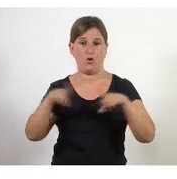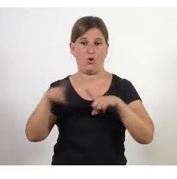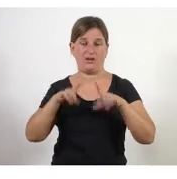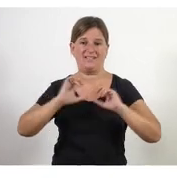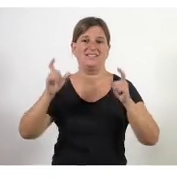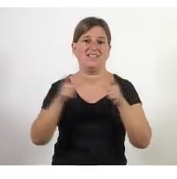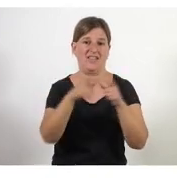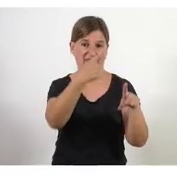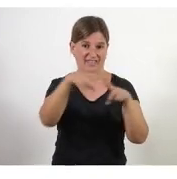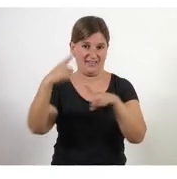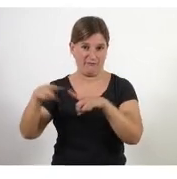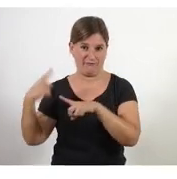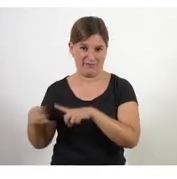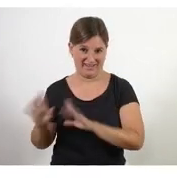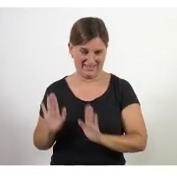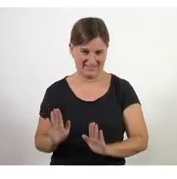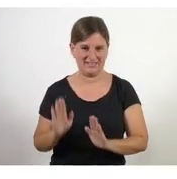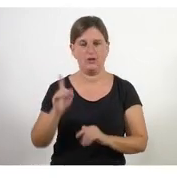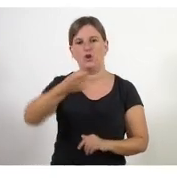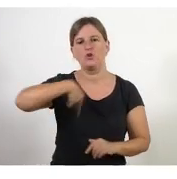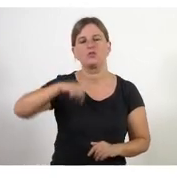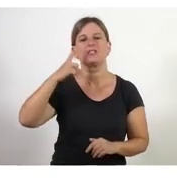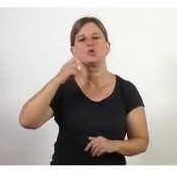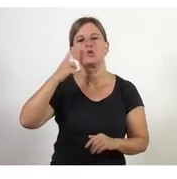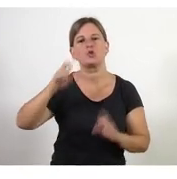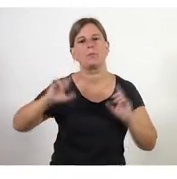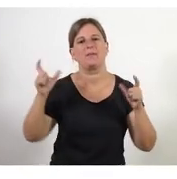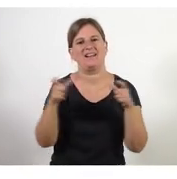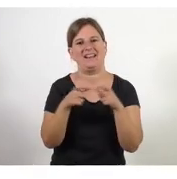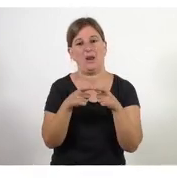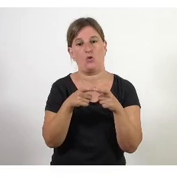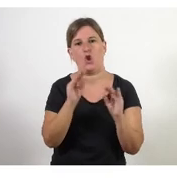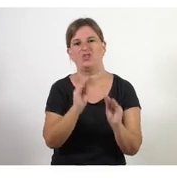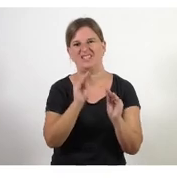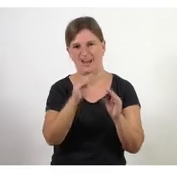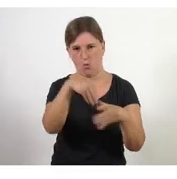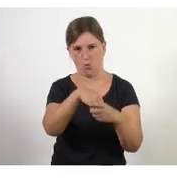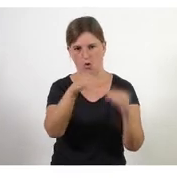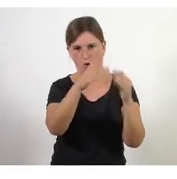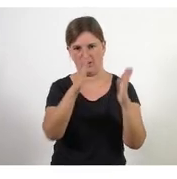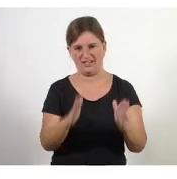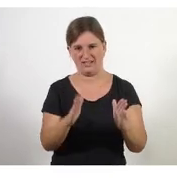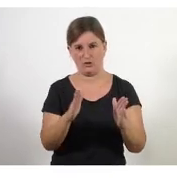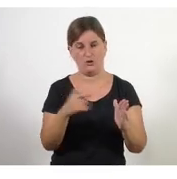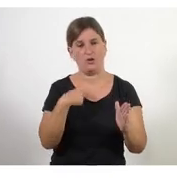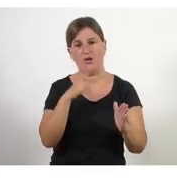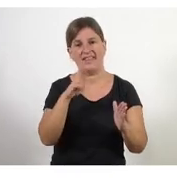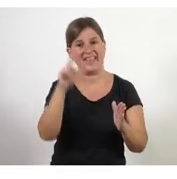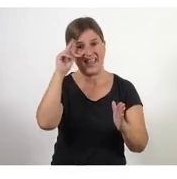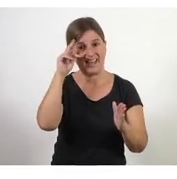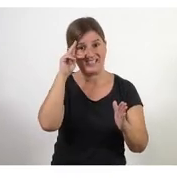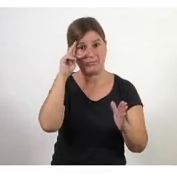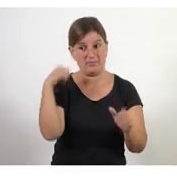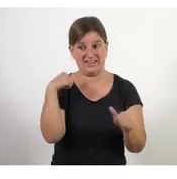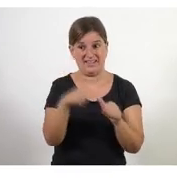les reunions i estem acostumats a una tipologia de reunió dins de l'organització l'experiència durant aquests